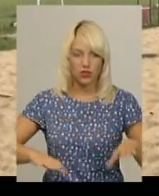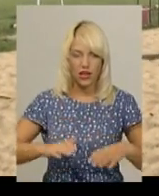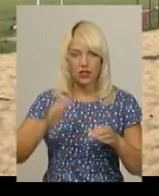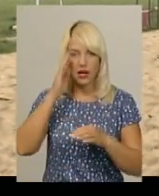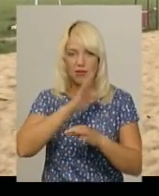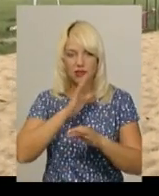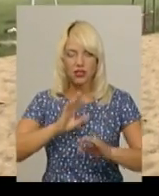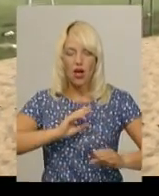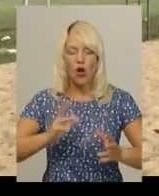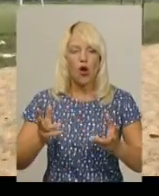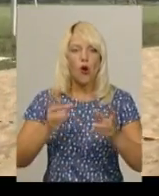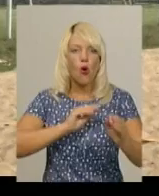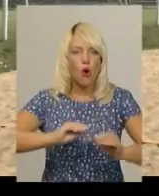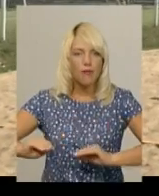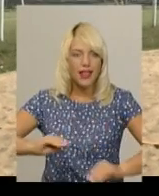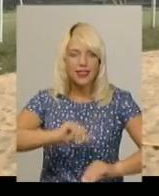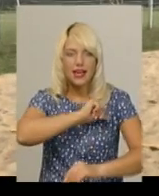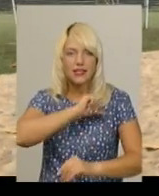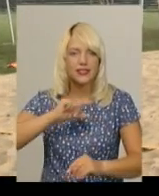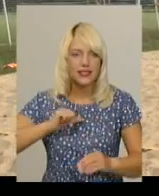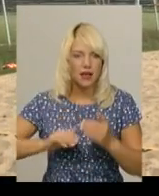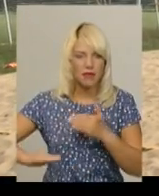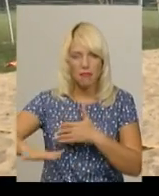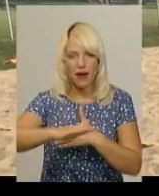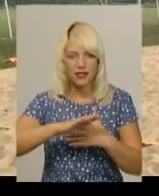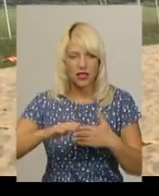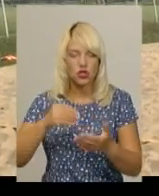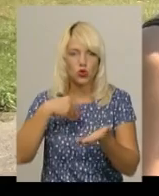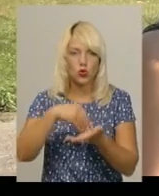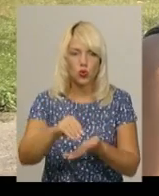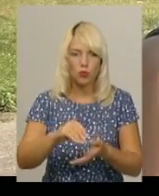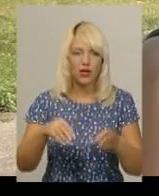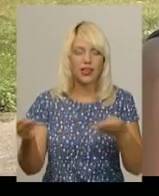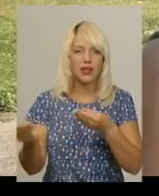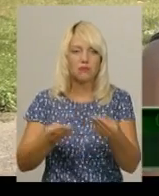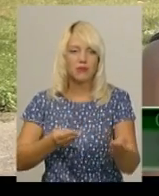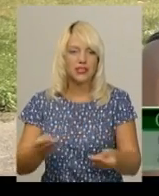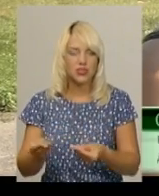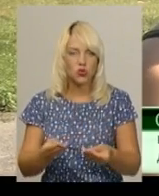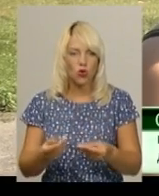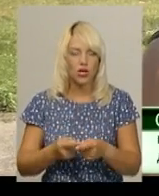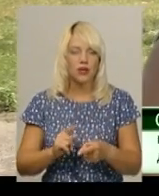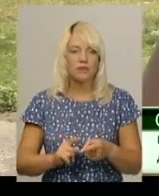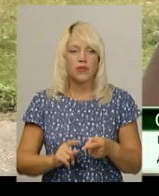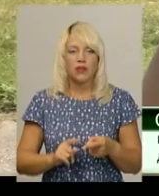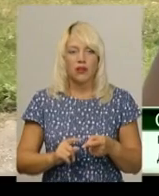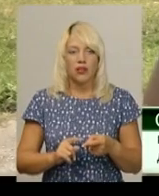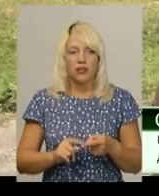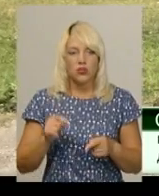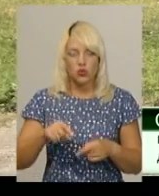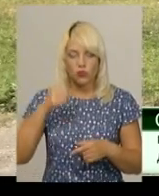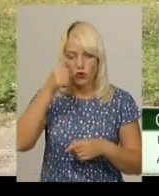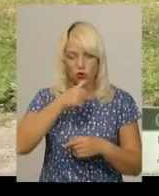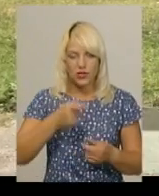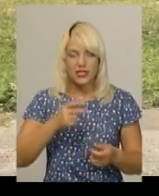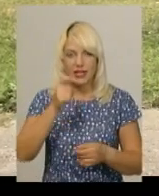для тренувань, закупили пісок, завезли та впорядкували, каже спортсменка Софія Щуцька. Цього року десь в квітні